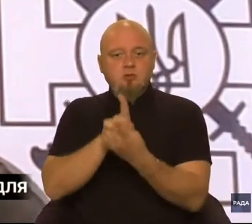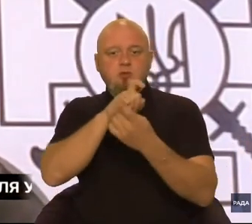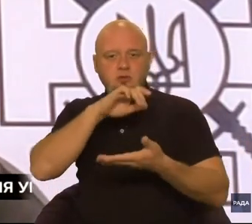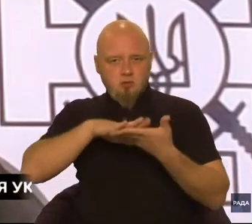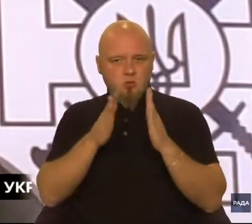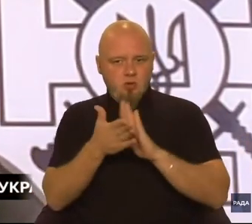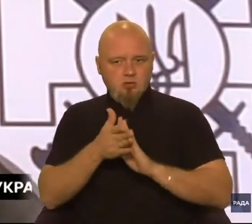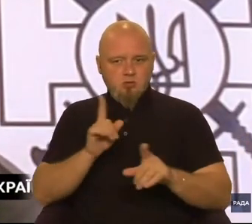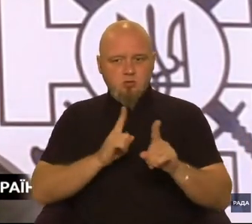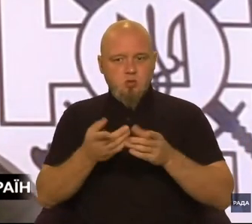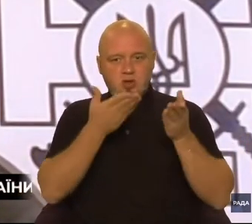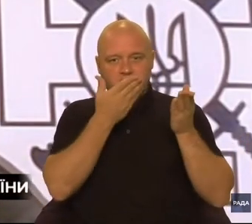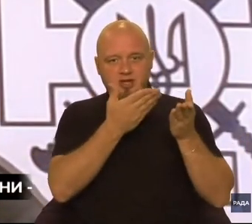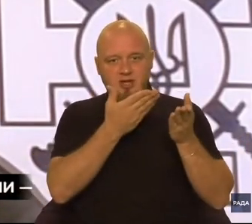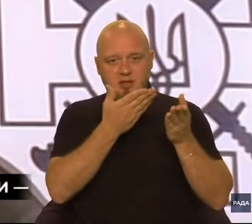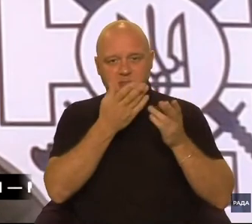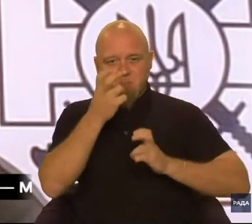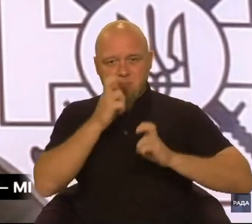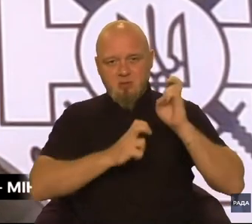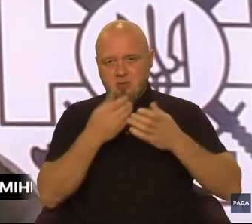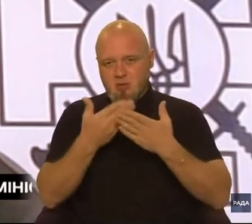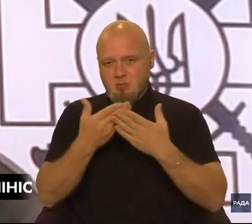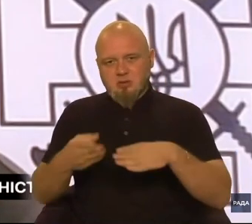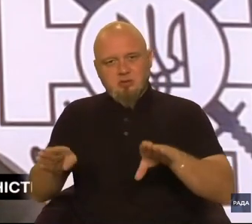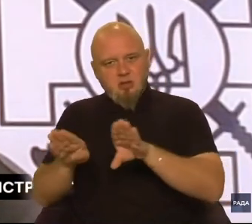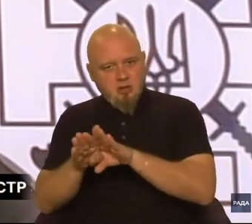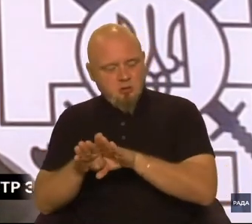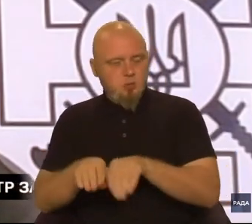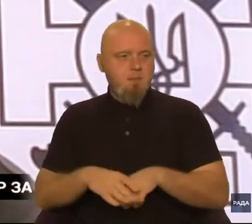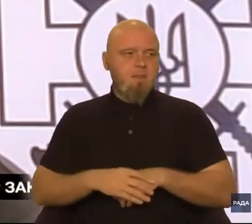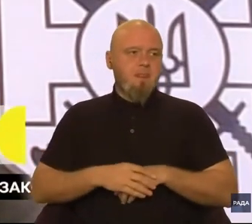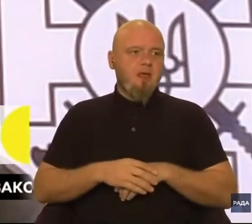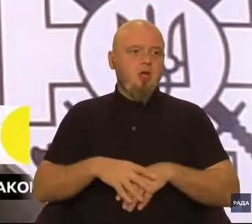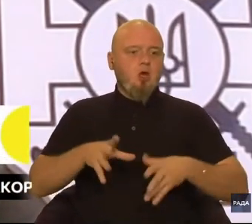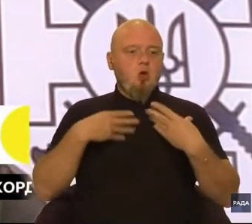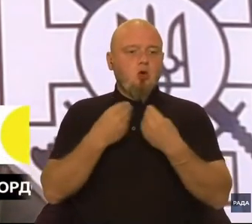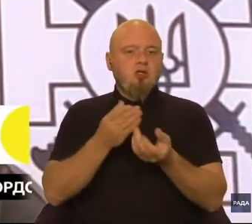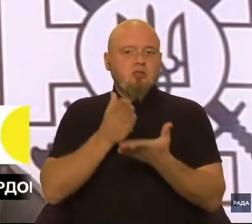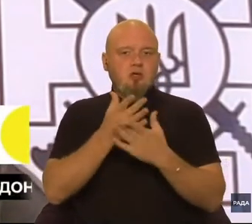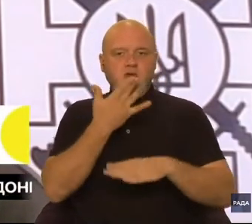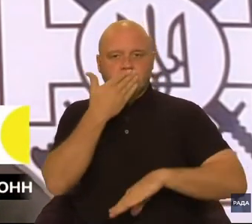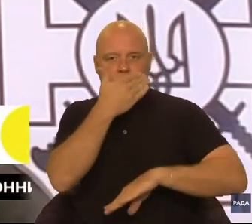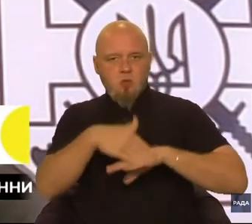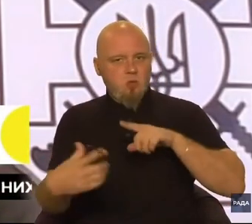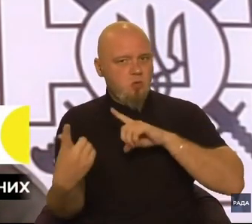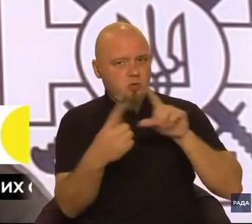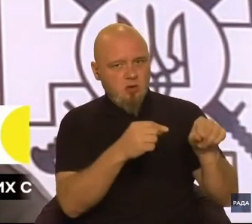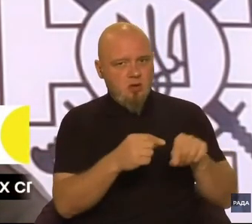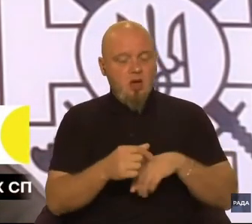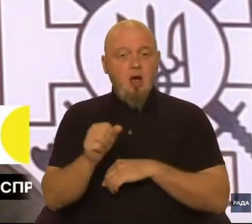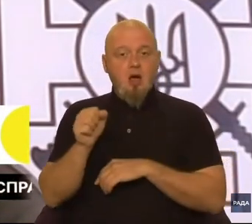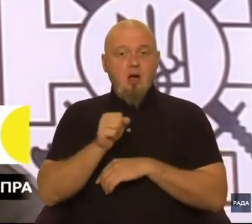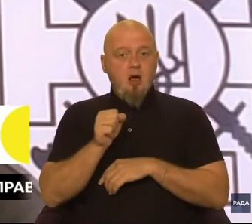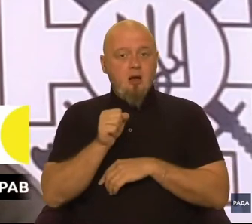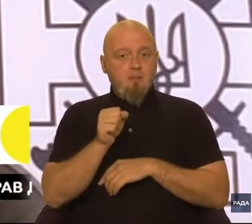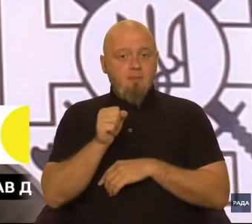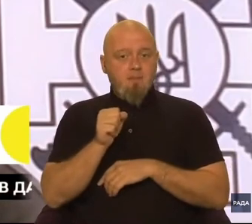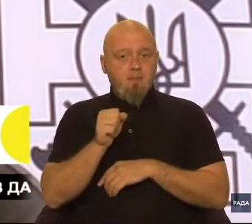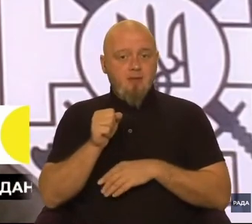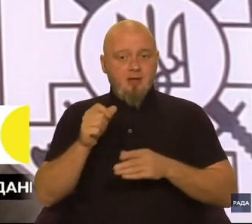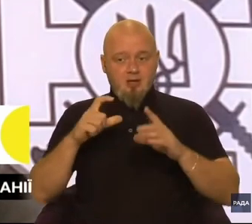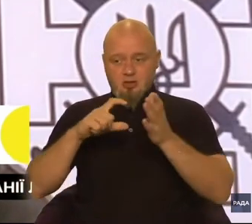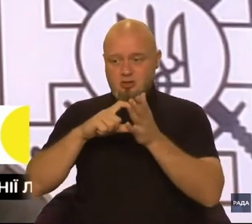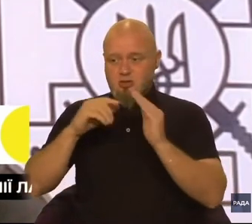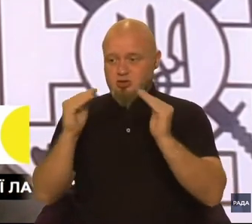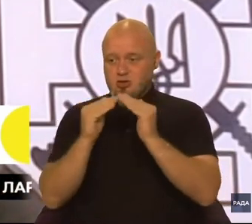ситуацією, що її підприємство, наприклад, закрито, родина знаходиться за кордоню, а житло